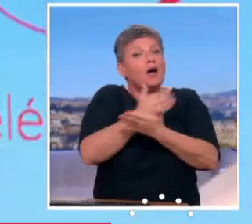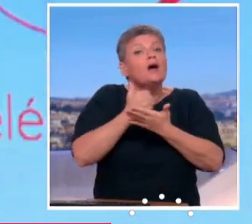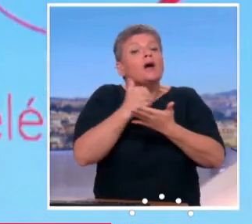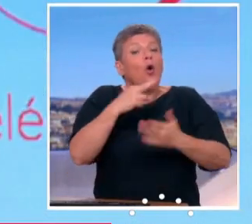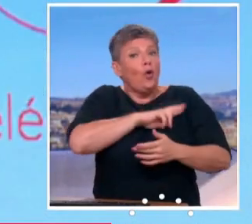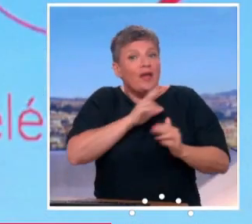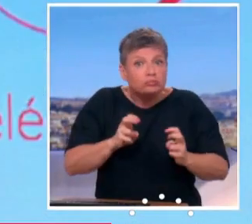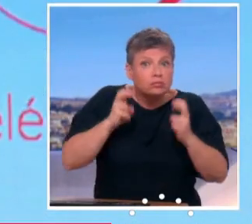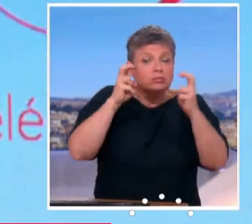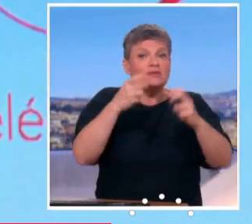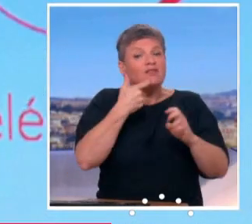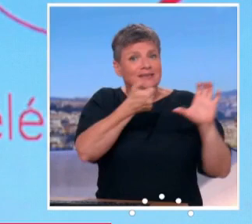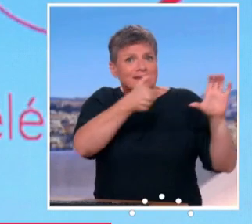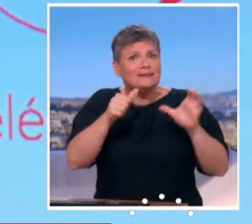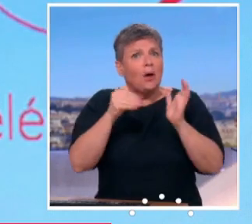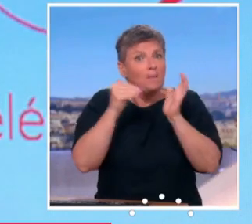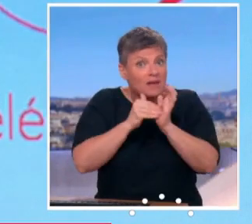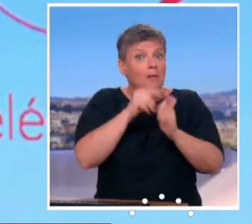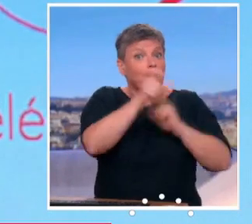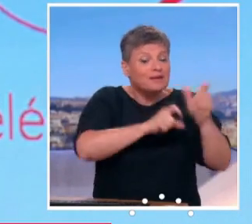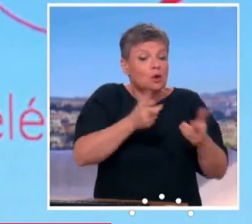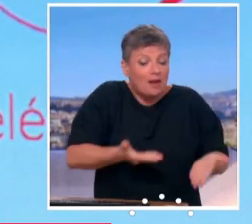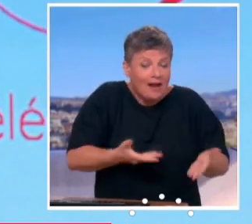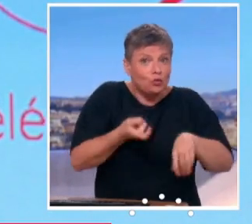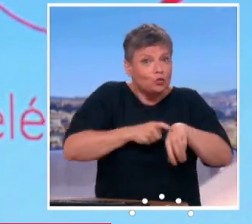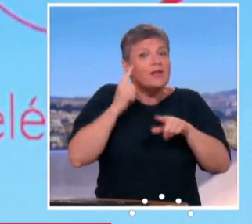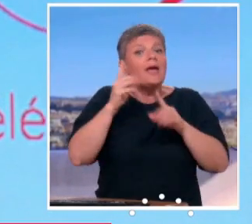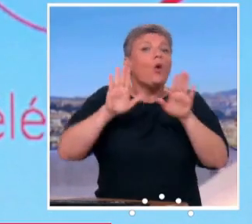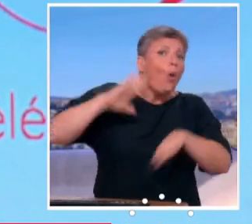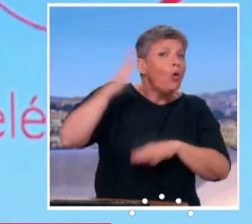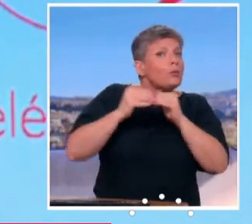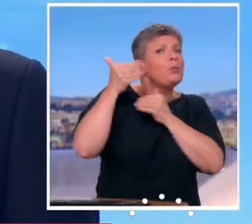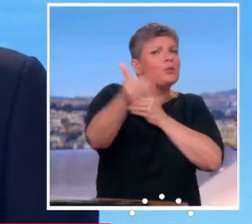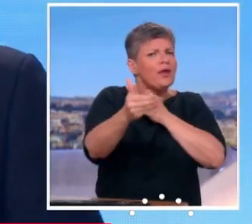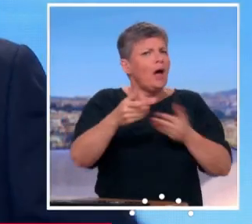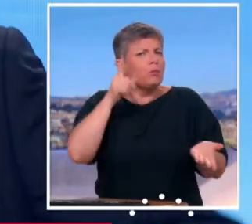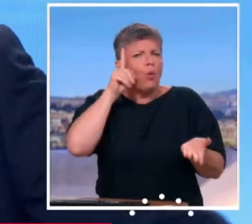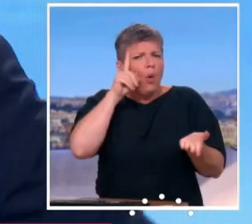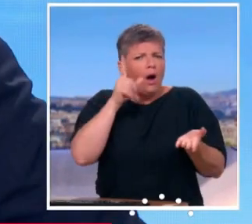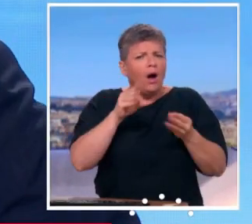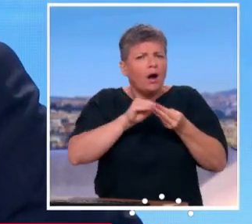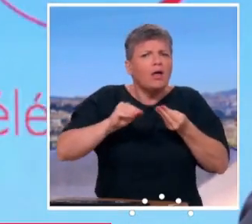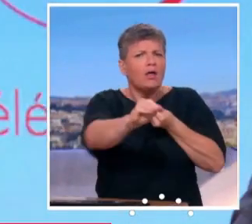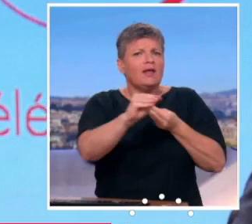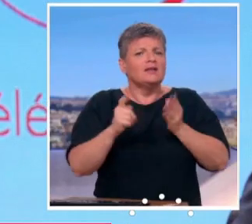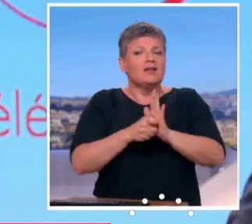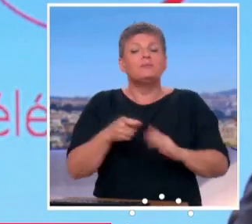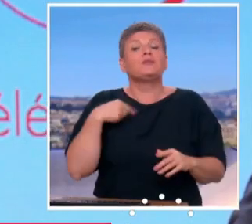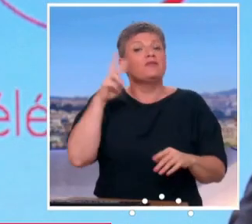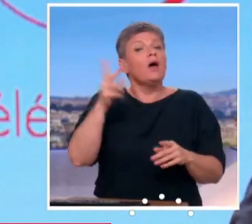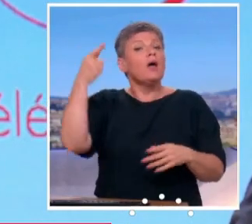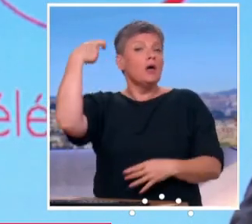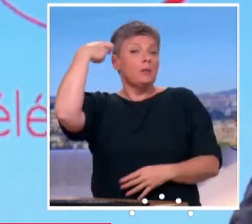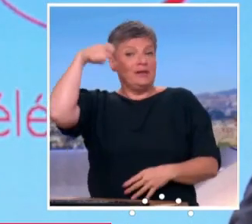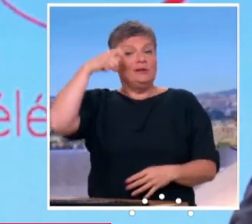concernées et d'autres qui le seront plus tard. Pourquoi ce délai et pourquoi finalement si peu de… – Pour être tout à fait précis, l'objectif du président de la République, son engagement,